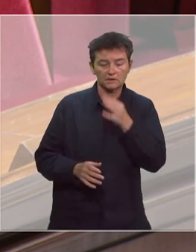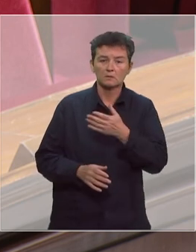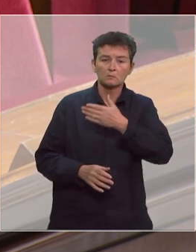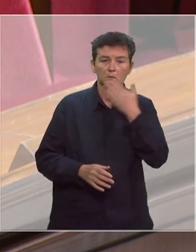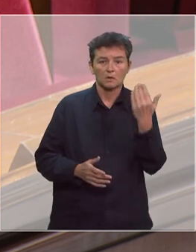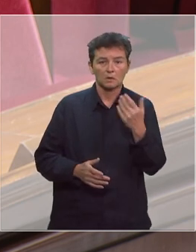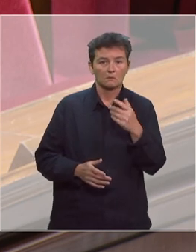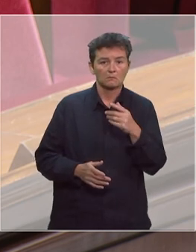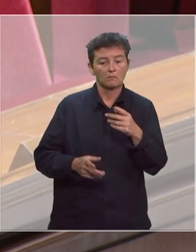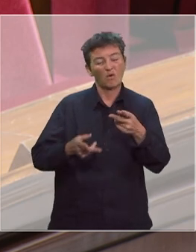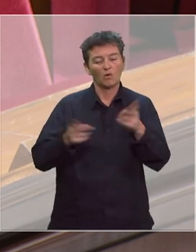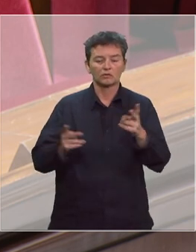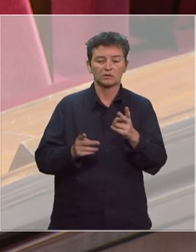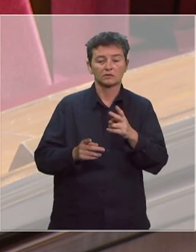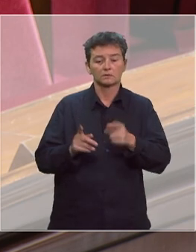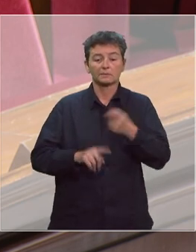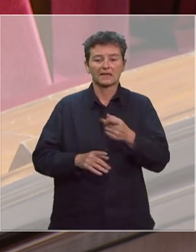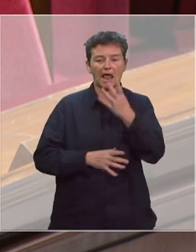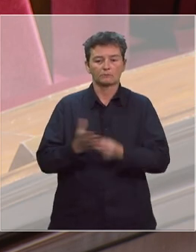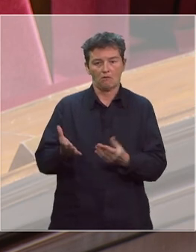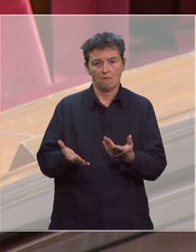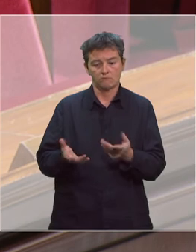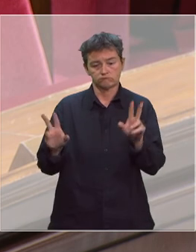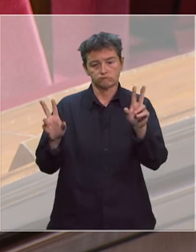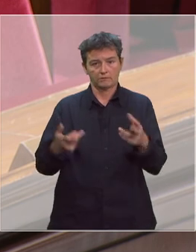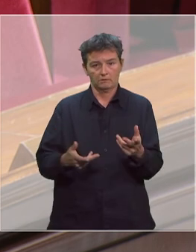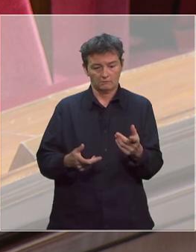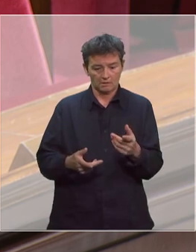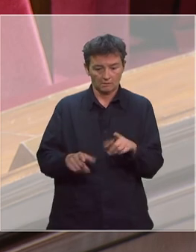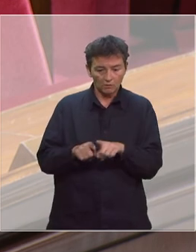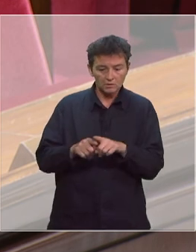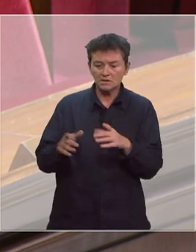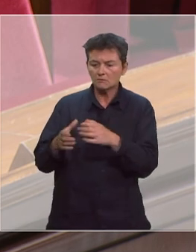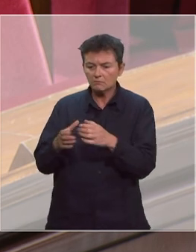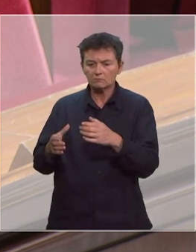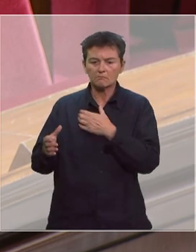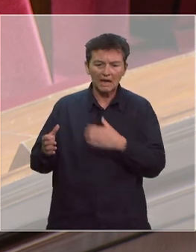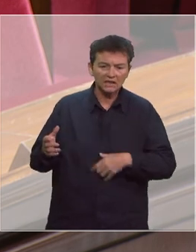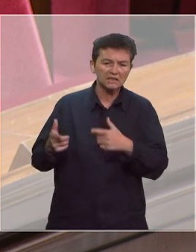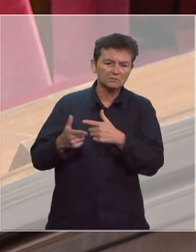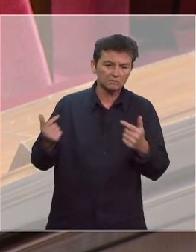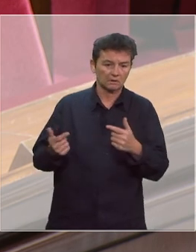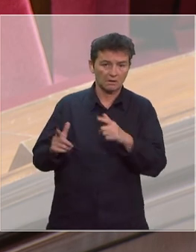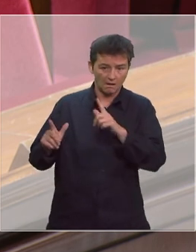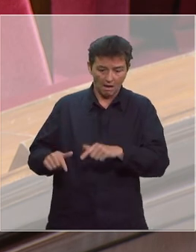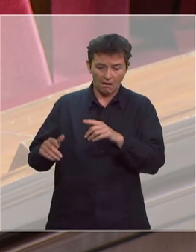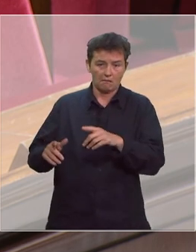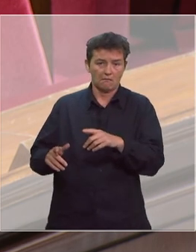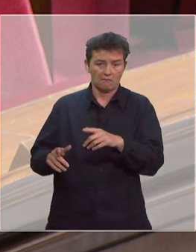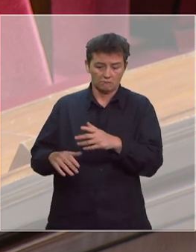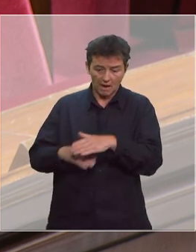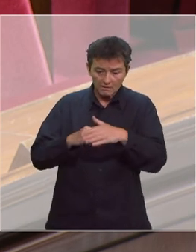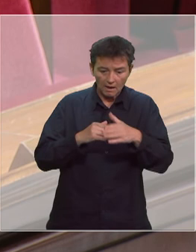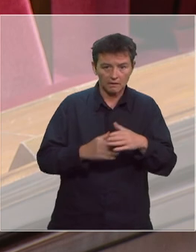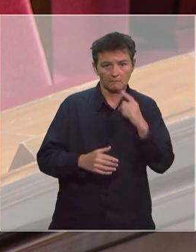en autorisation spéciale d'absence et que nous avons accompagné les collectivités beaucoup emploient des aides à domicile pour que les agents contractuels,